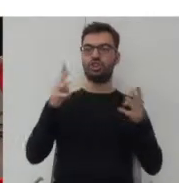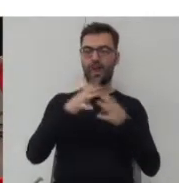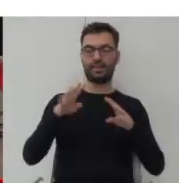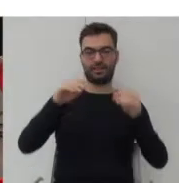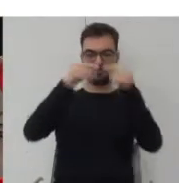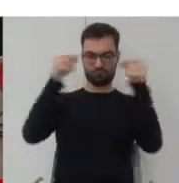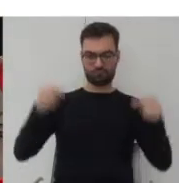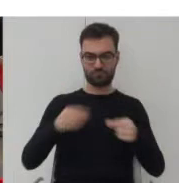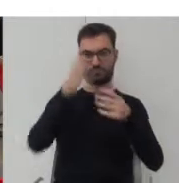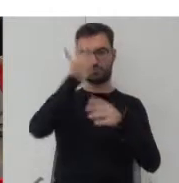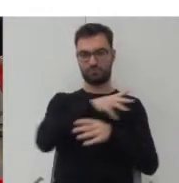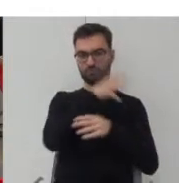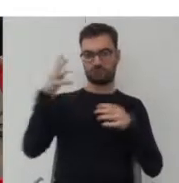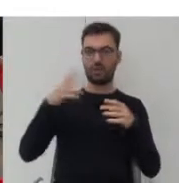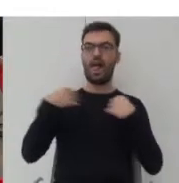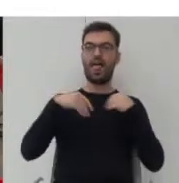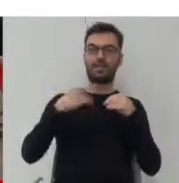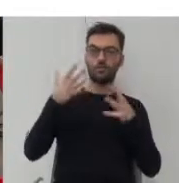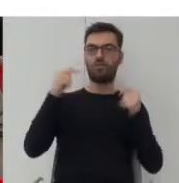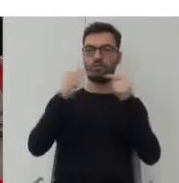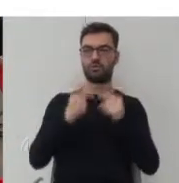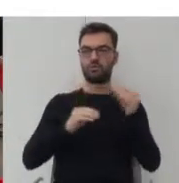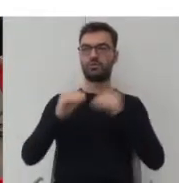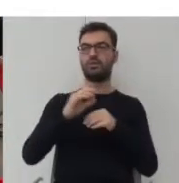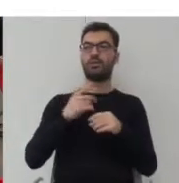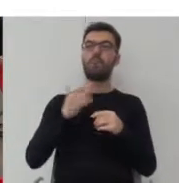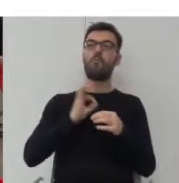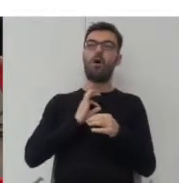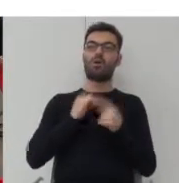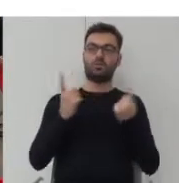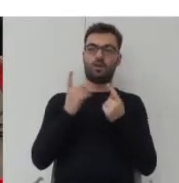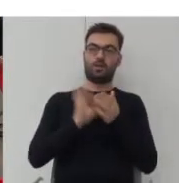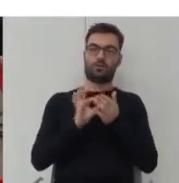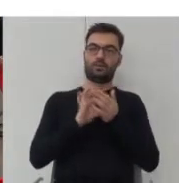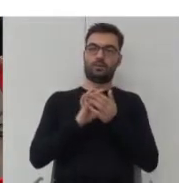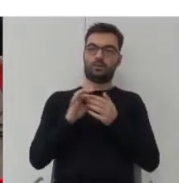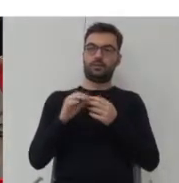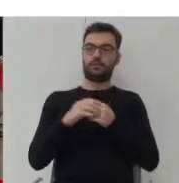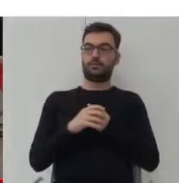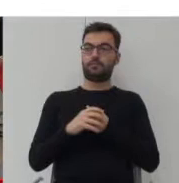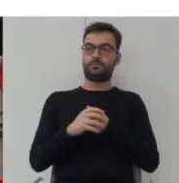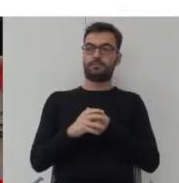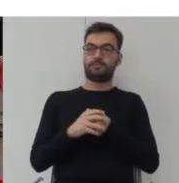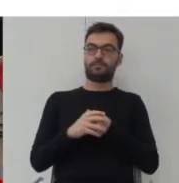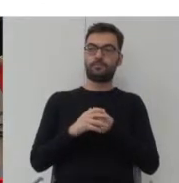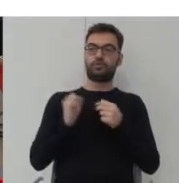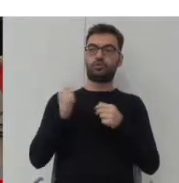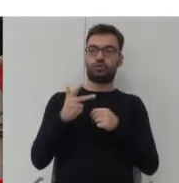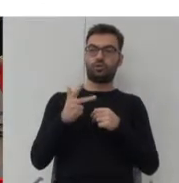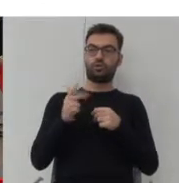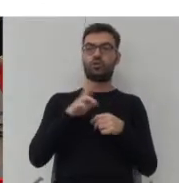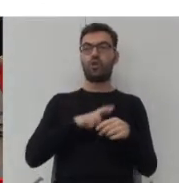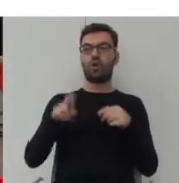dość elastyczna. No i w moim przypadku składa się ona jakby z trzech rodzajów